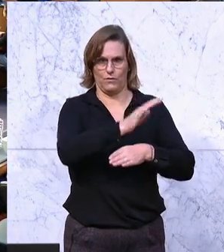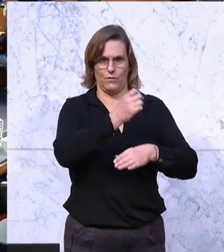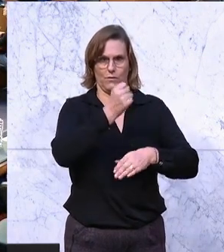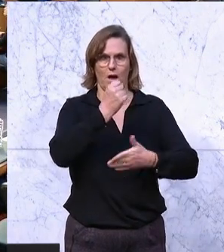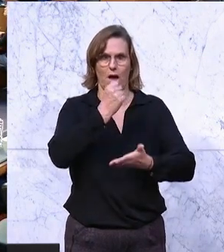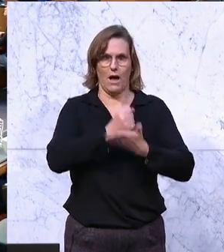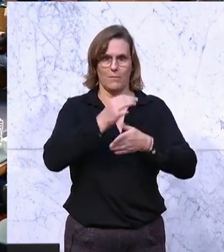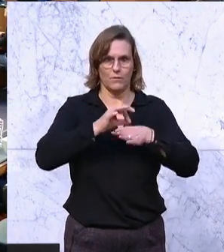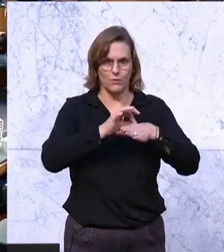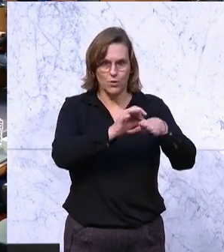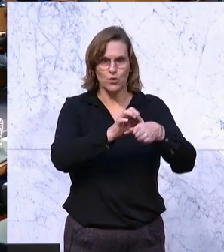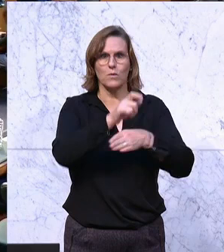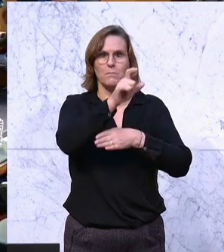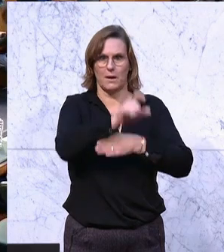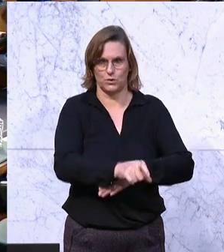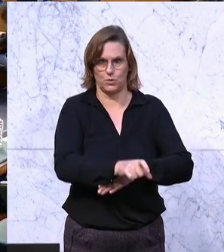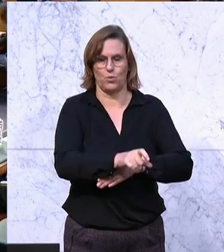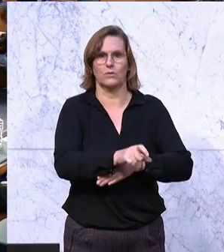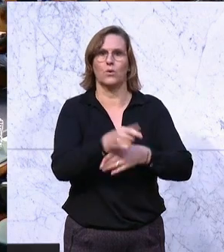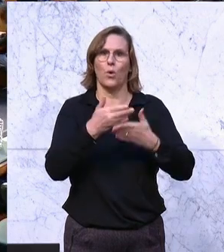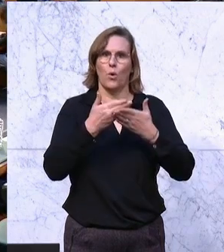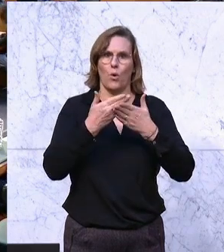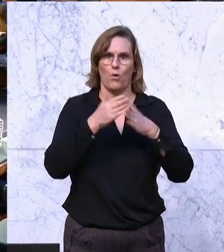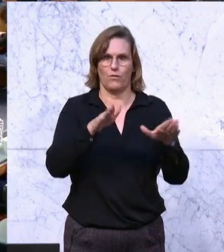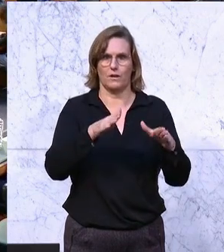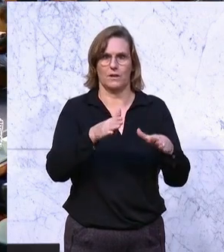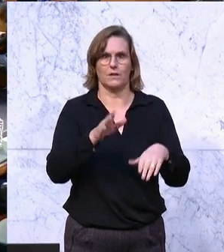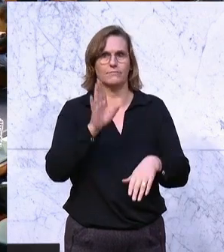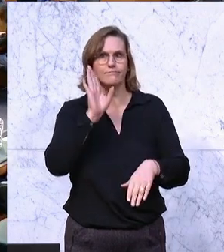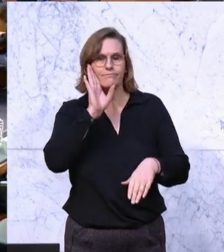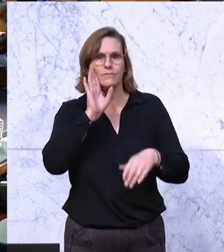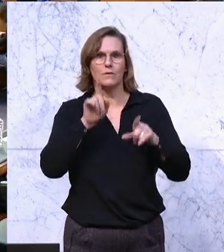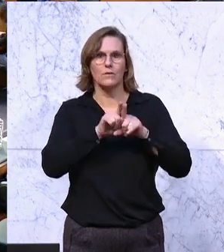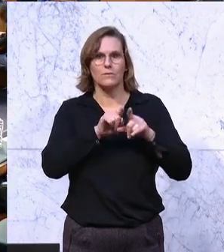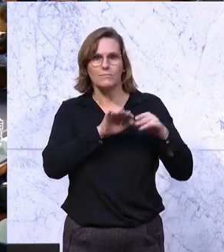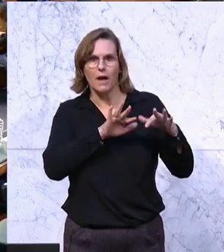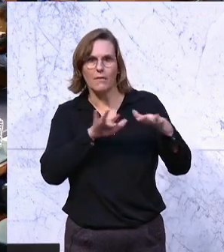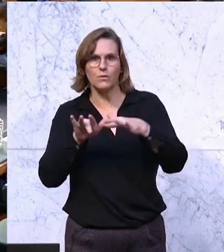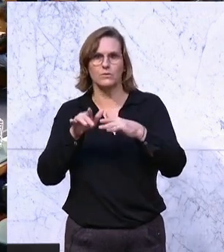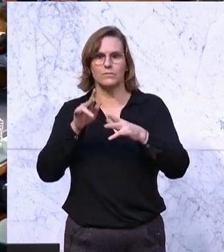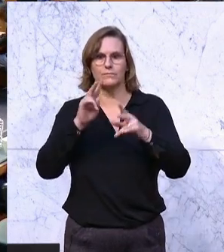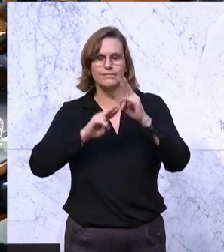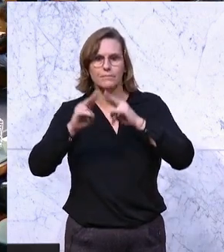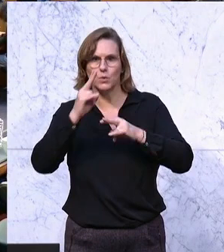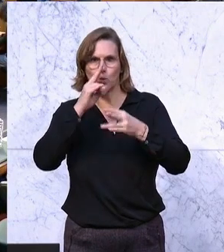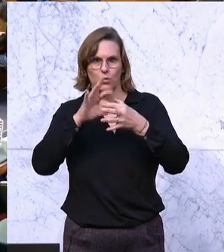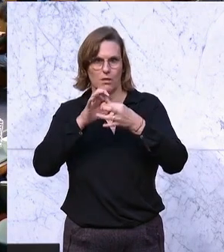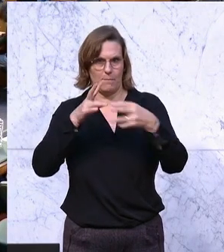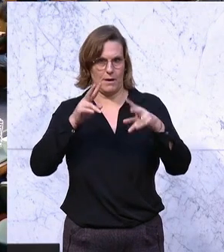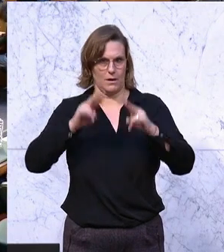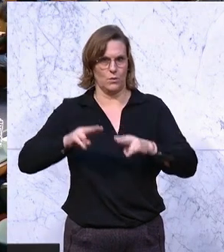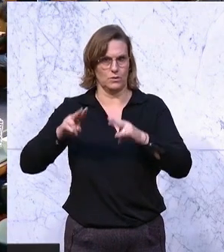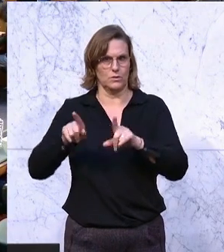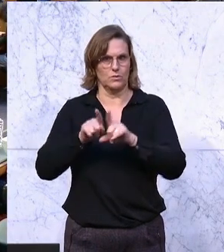Sie als Person öffentlich bekannt geworden. Es geht um die Einflussnahme auf Ermittlungen der unabhängigen Justiz, es geht